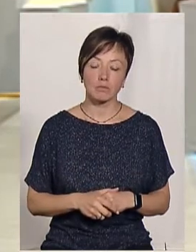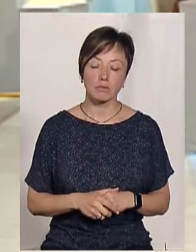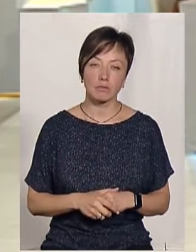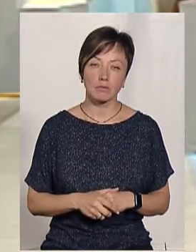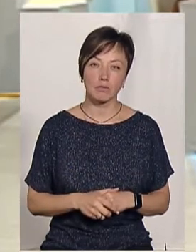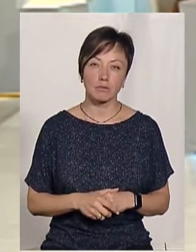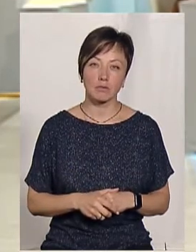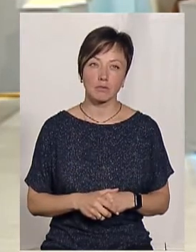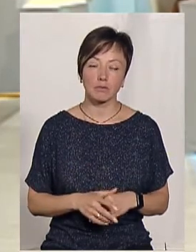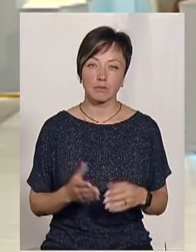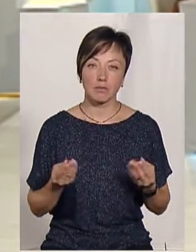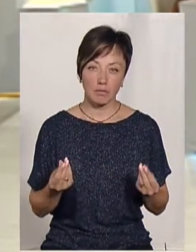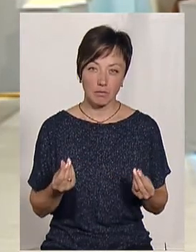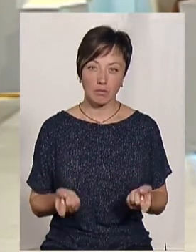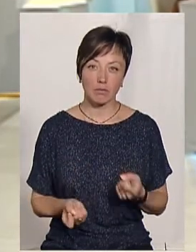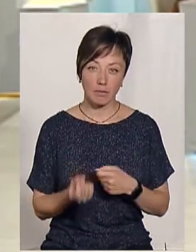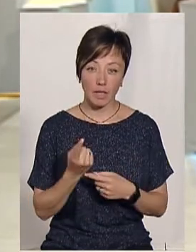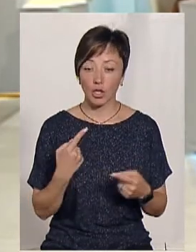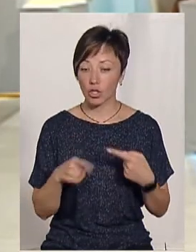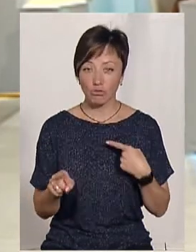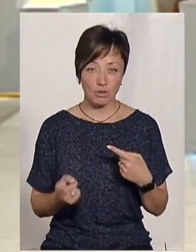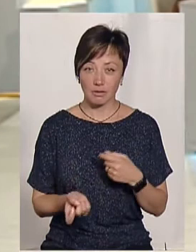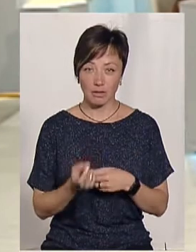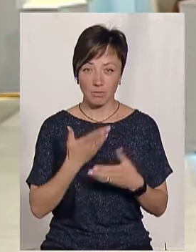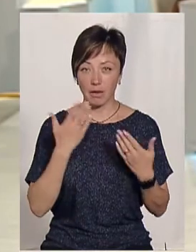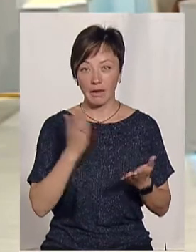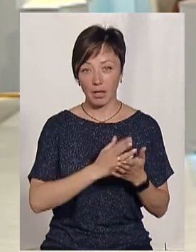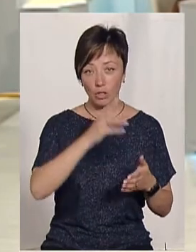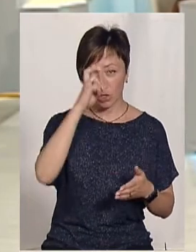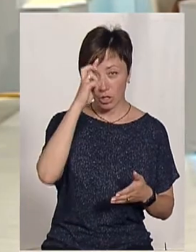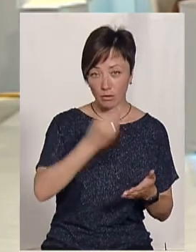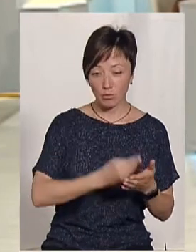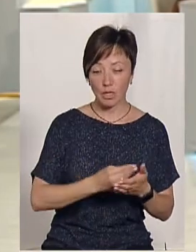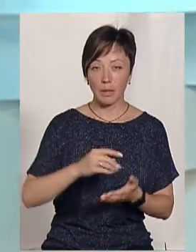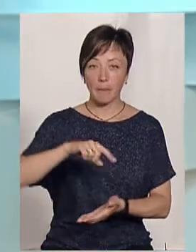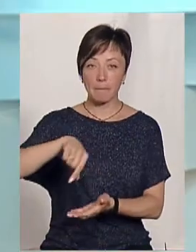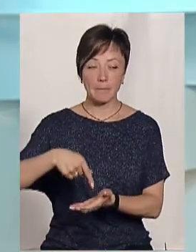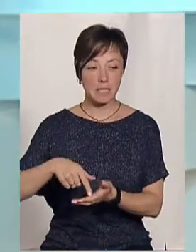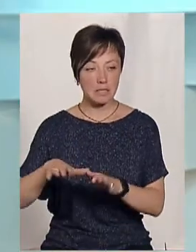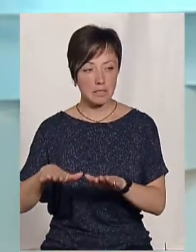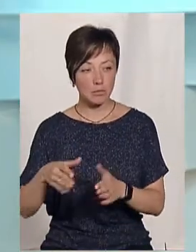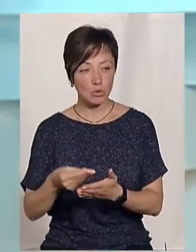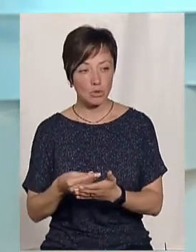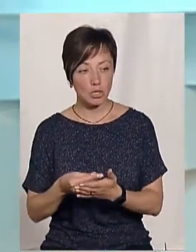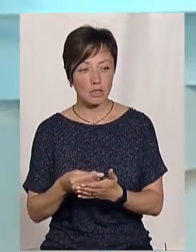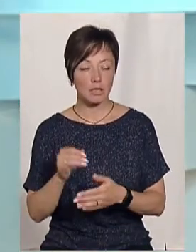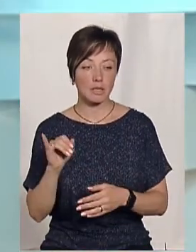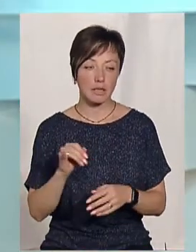По джерелах, то інших джерел немає. Є державний бюджет, є міський бюджет, І